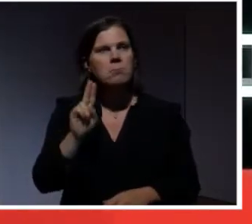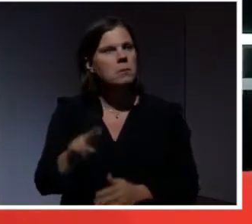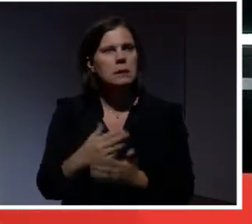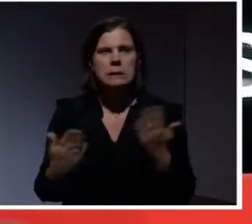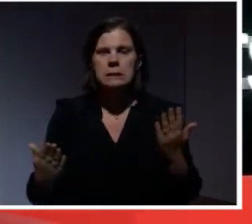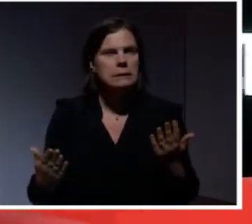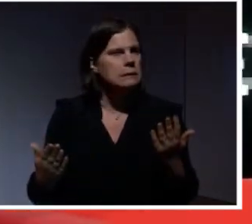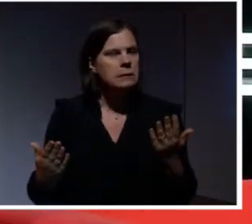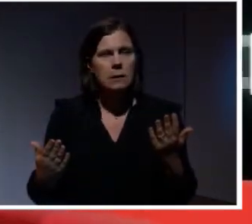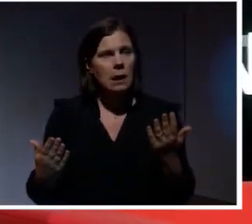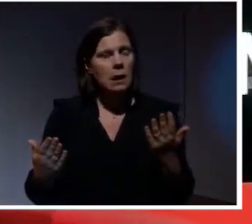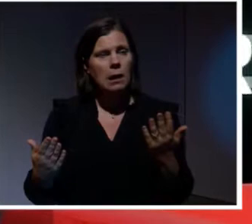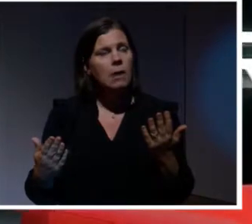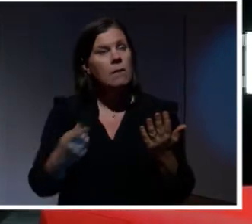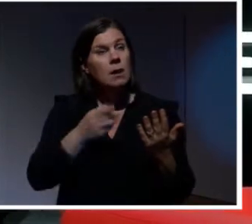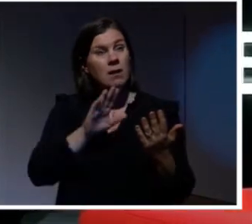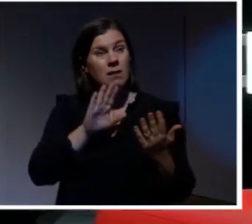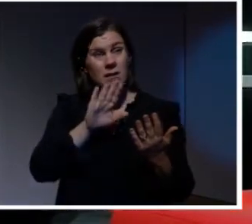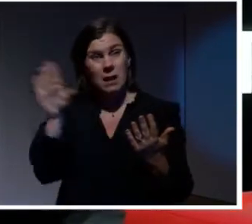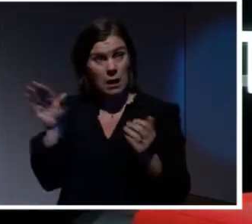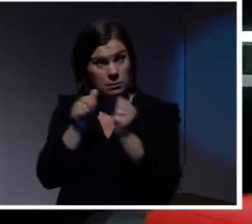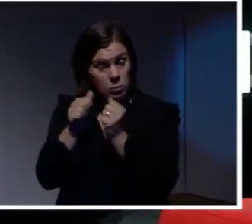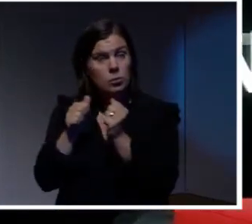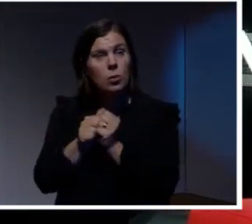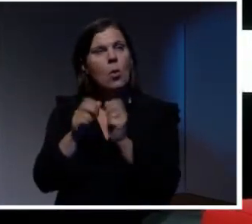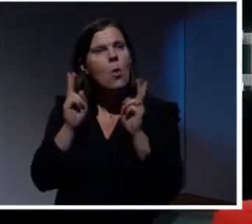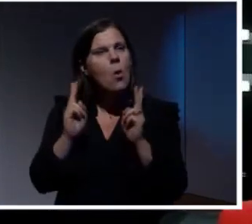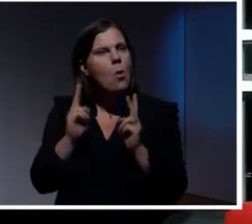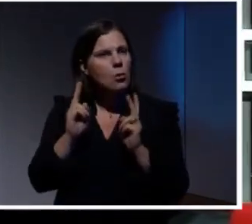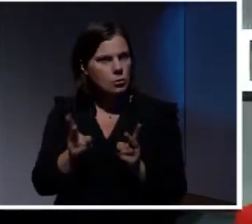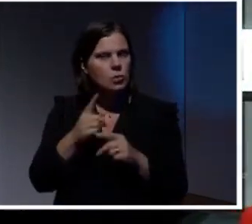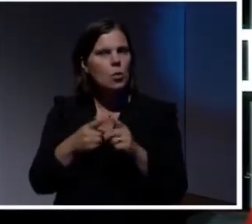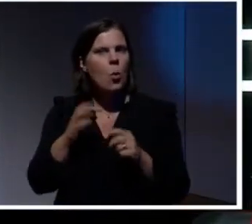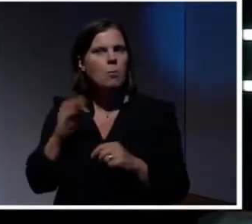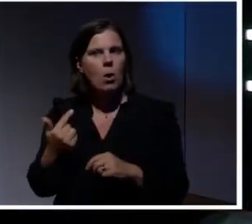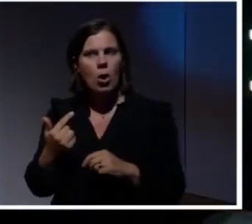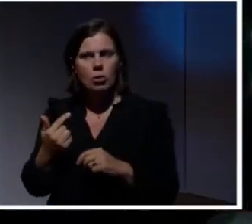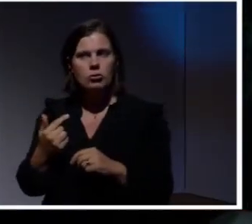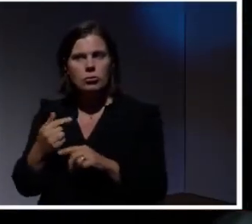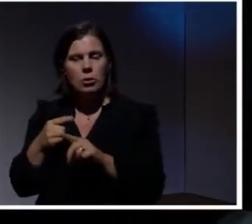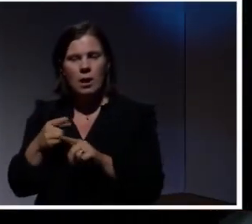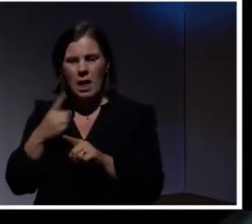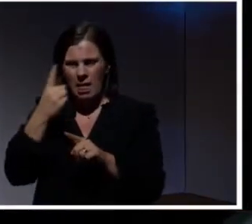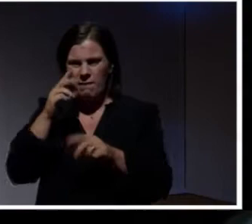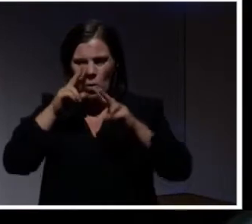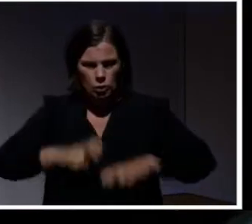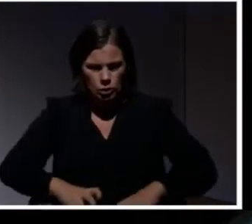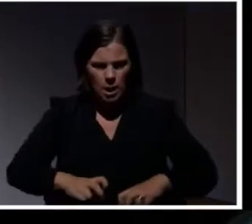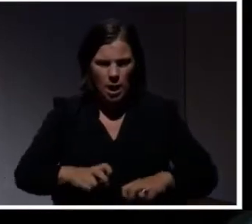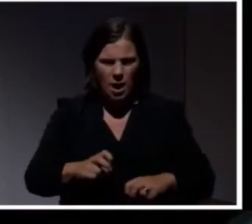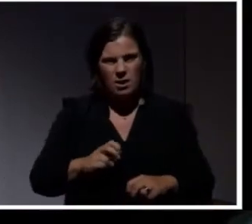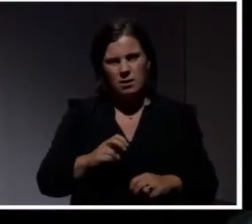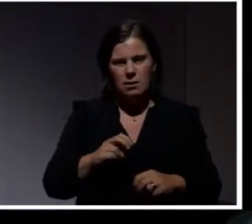är det inte. För deras utrustning är också sovbar. Det var en grupp forskare från Medical Device Society